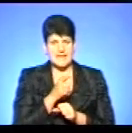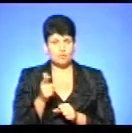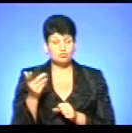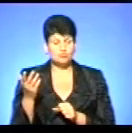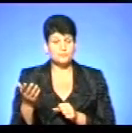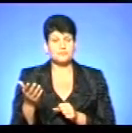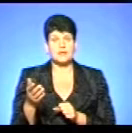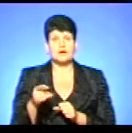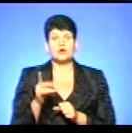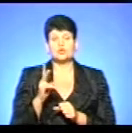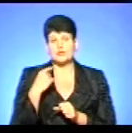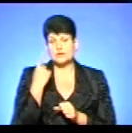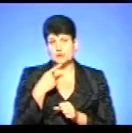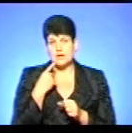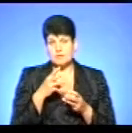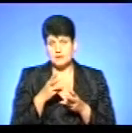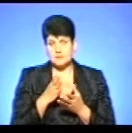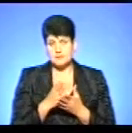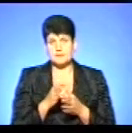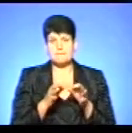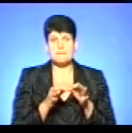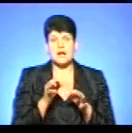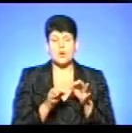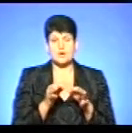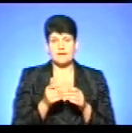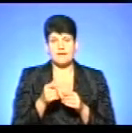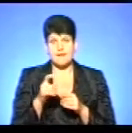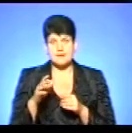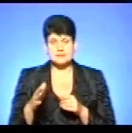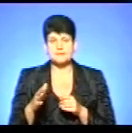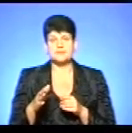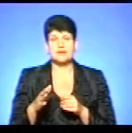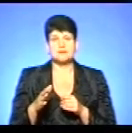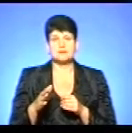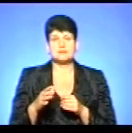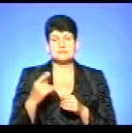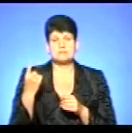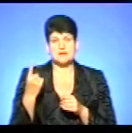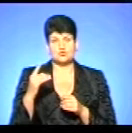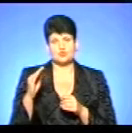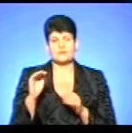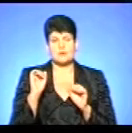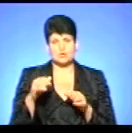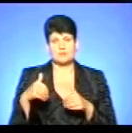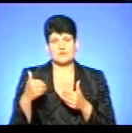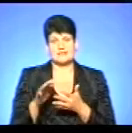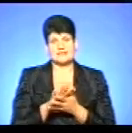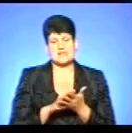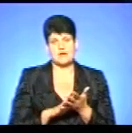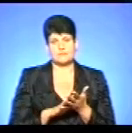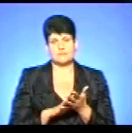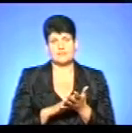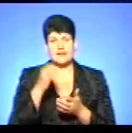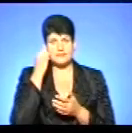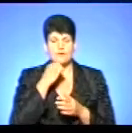індивідуальним опаленням природнім газом. Тому з 1 жовтня вже можна подавати заяву. Я